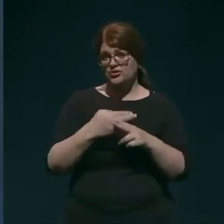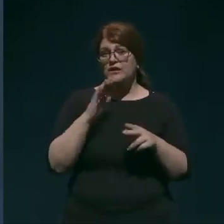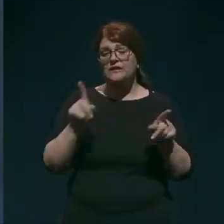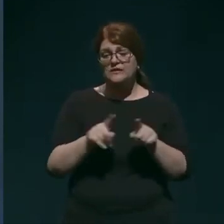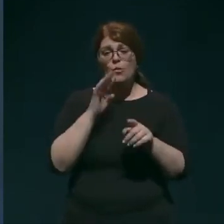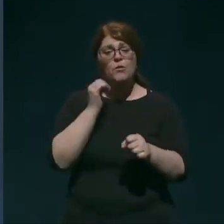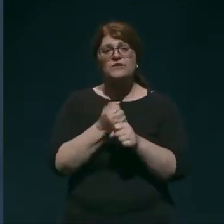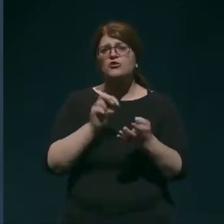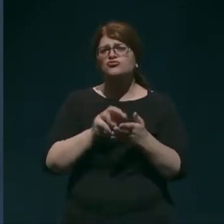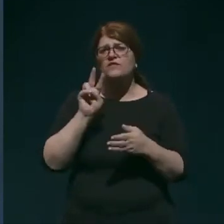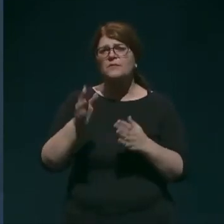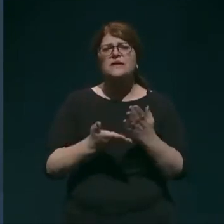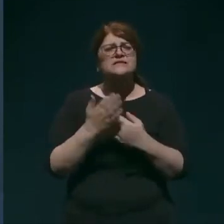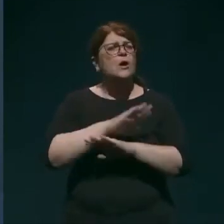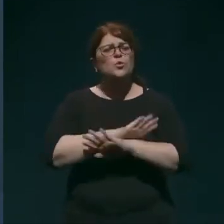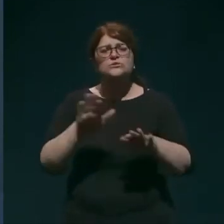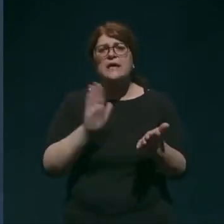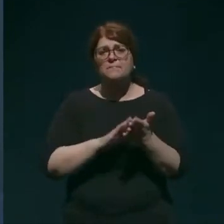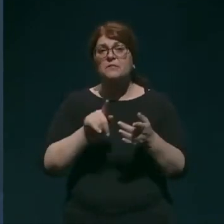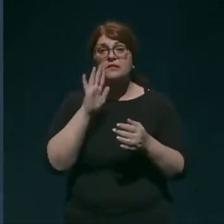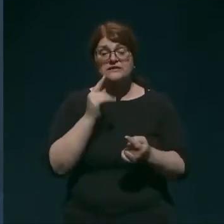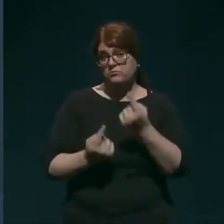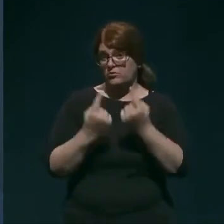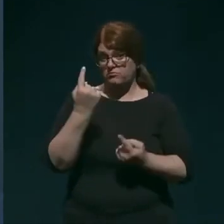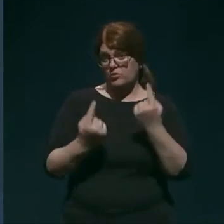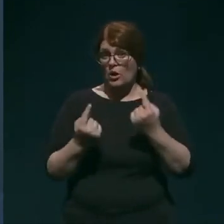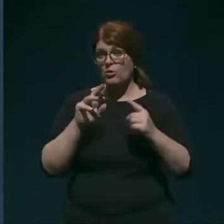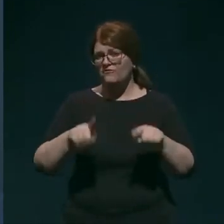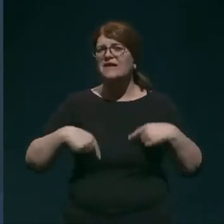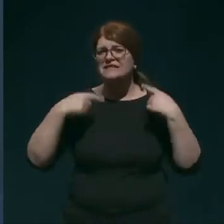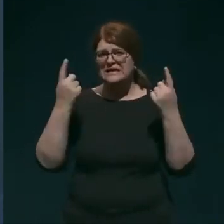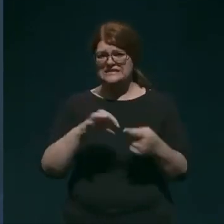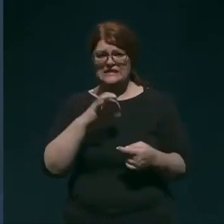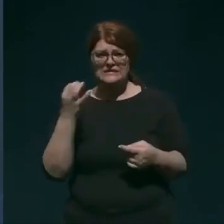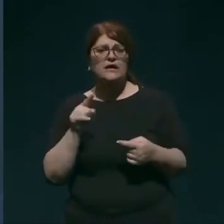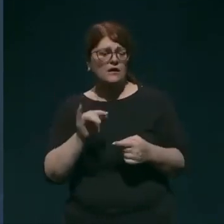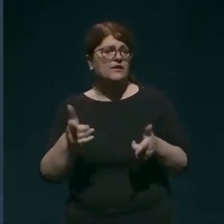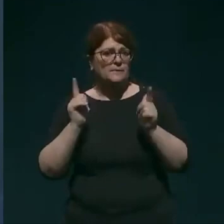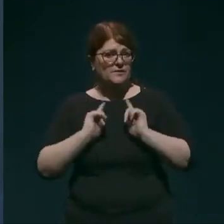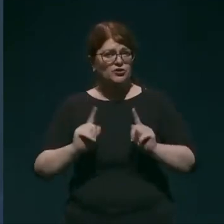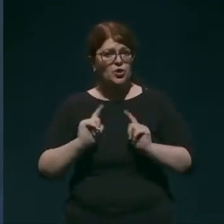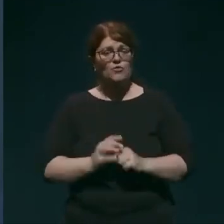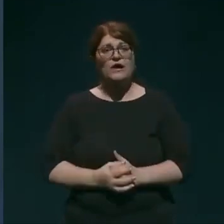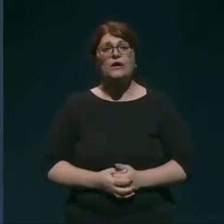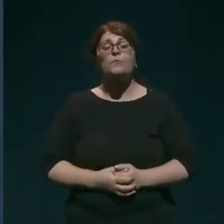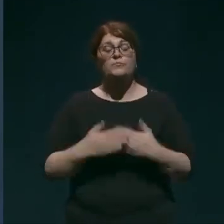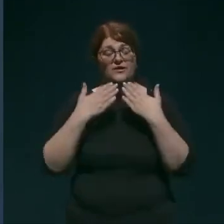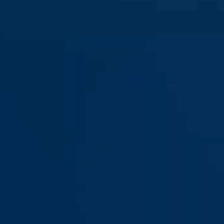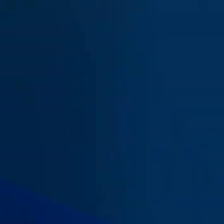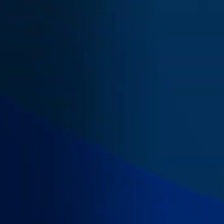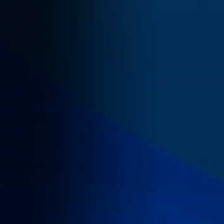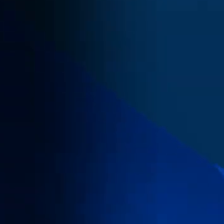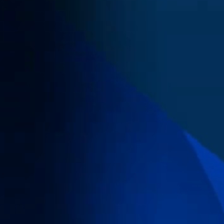še naprej za čisto vse primire, ki se bojo dogajale v naslednjih dneh, kar je pričakovano. Hvala lepa.